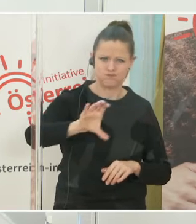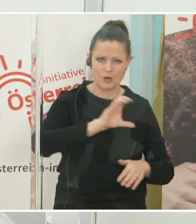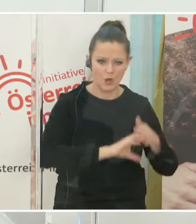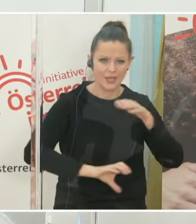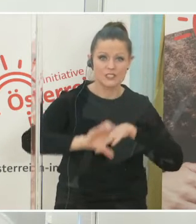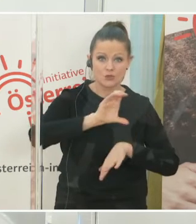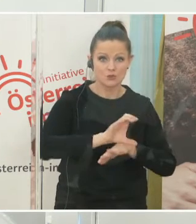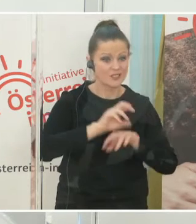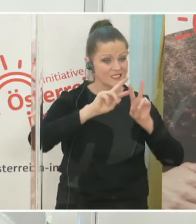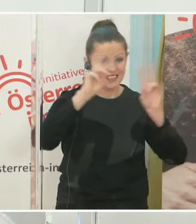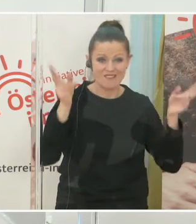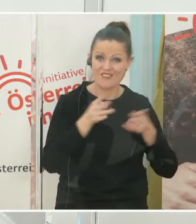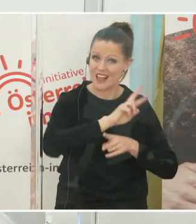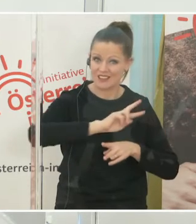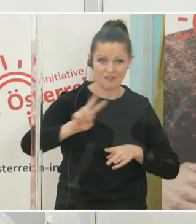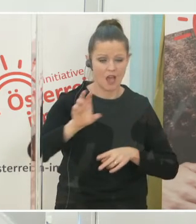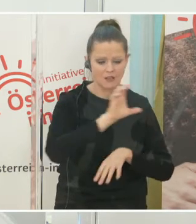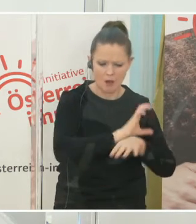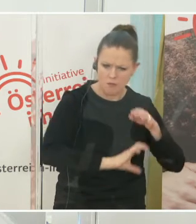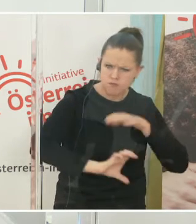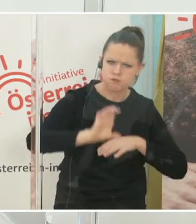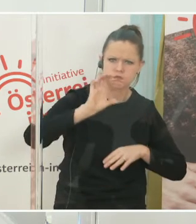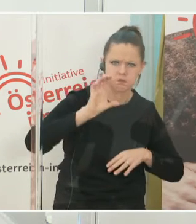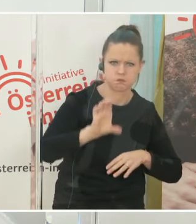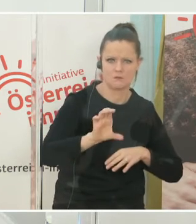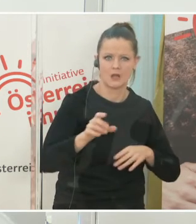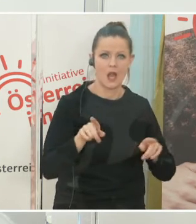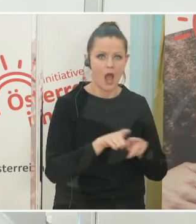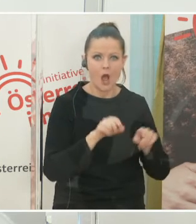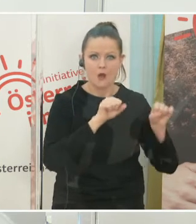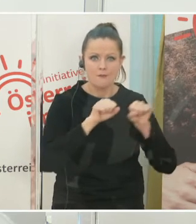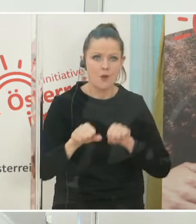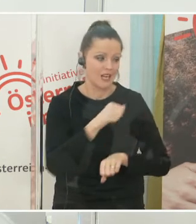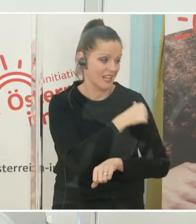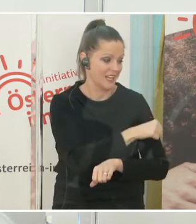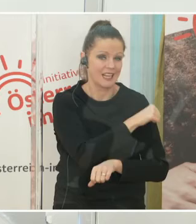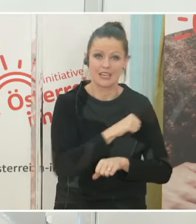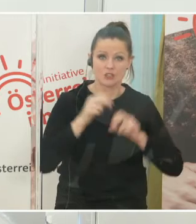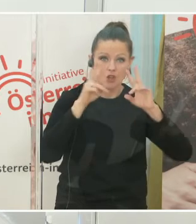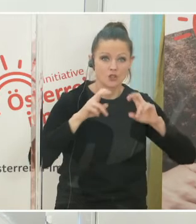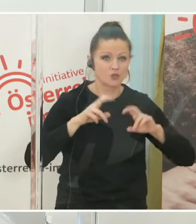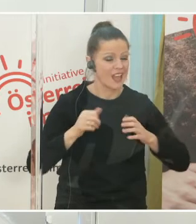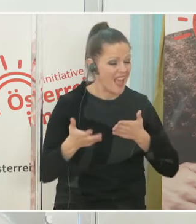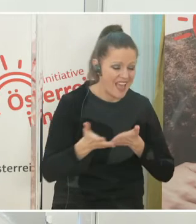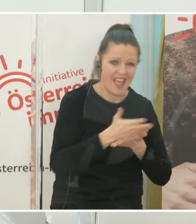ganzen Welt aufgrund dieser Pandemie in die Hand genommen worden sind, die ermöglicht haben, auch die klinischen Studien sehr effizient